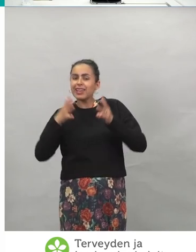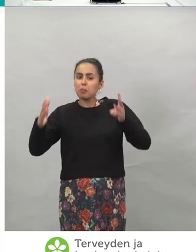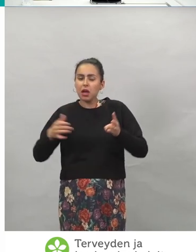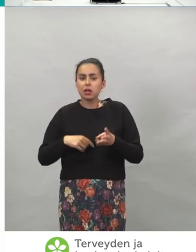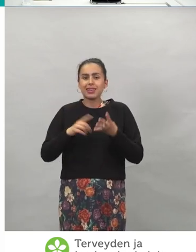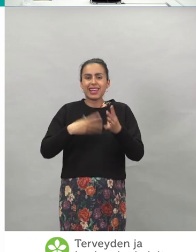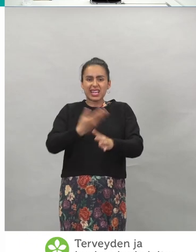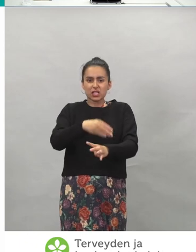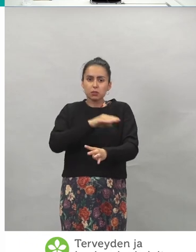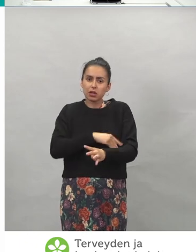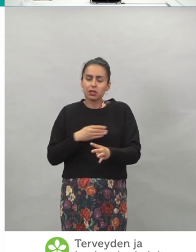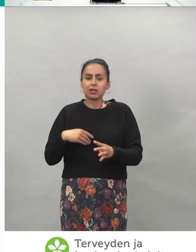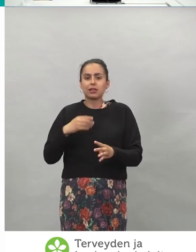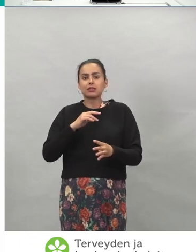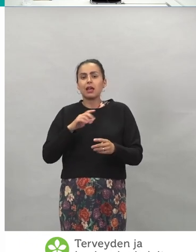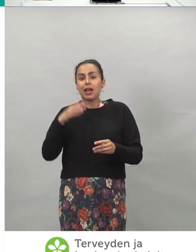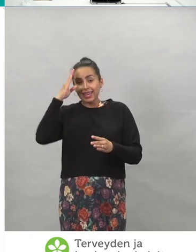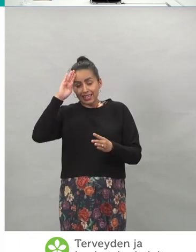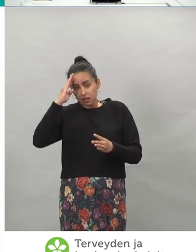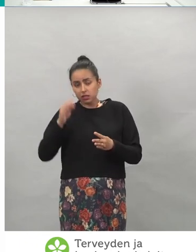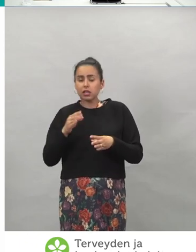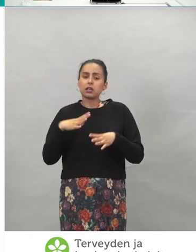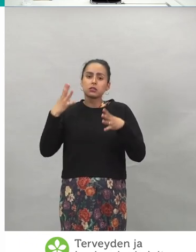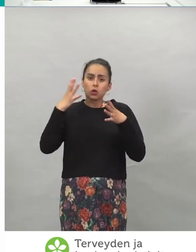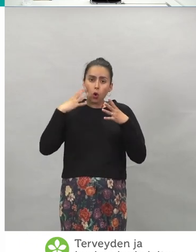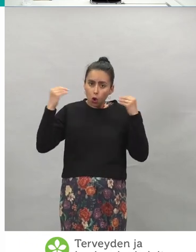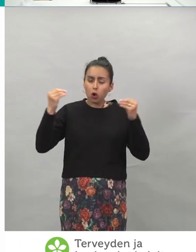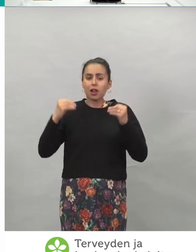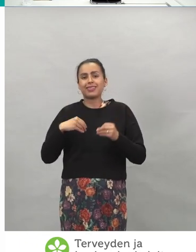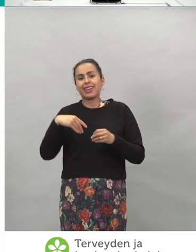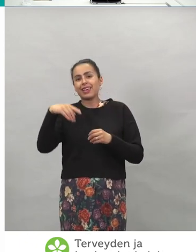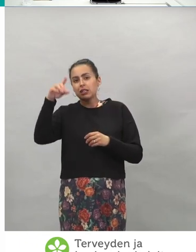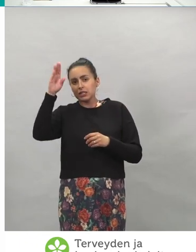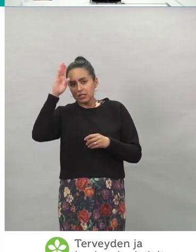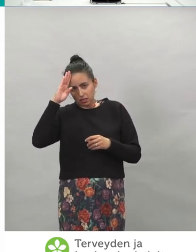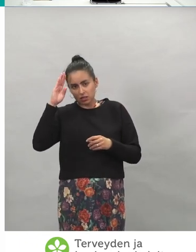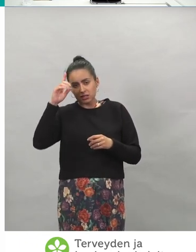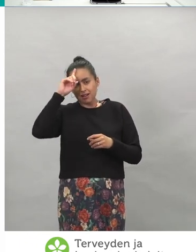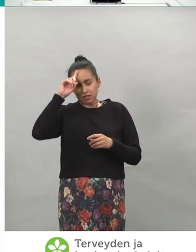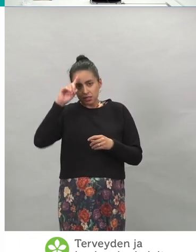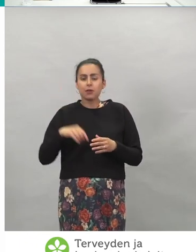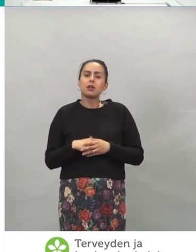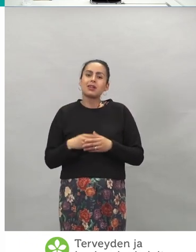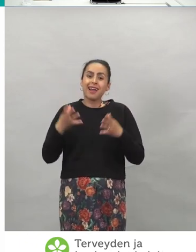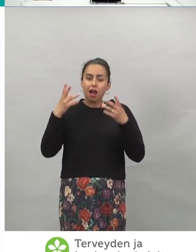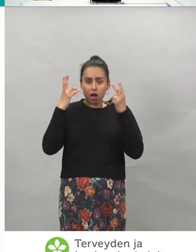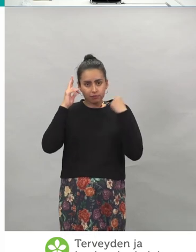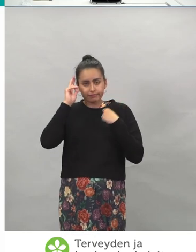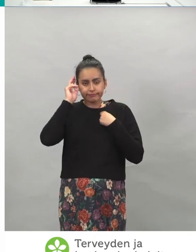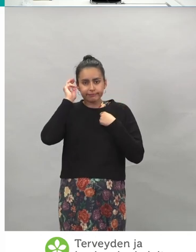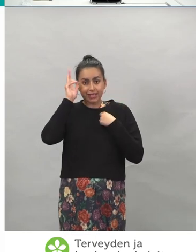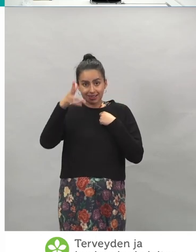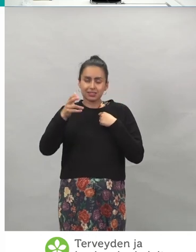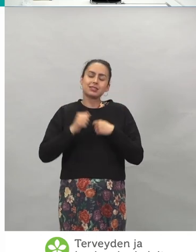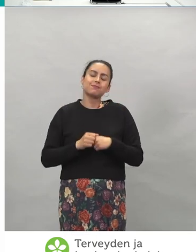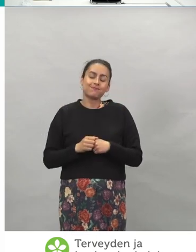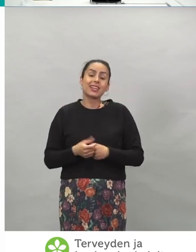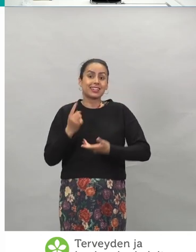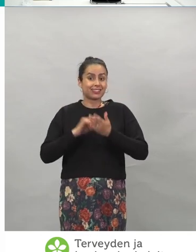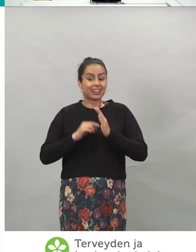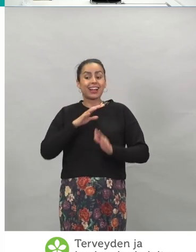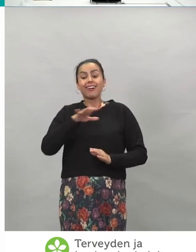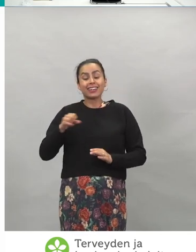Irlannissa, Itävallassa, Hollannissa, Ranskassa ja Saksassa. Tämä on kaikille meille EU-maille tällä hetkellä hyvinkin tärkeä kysymys.